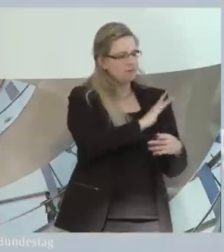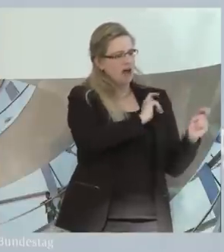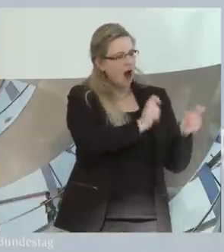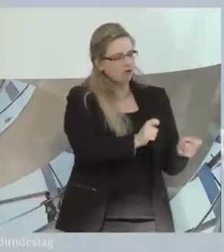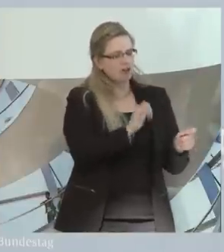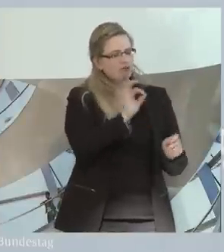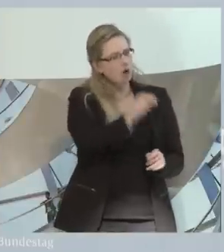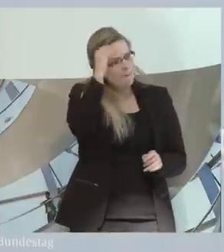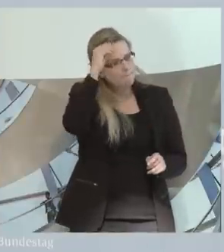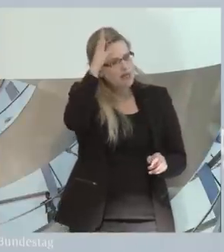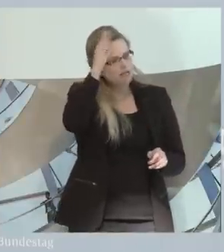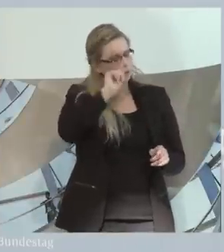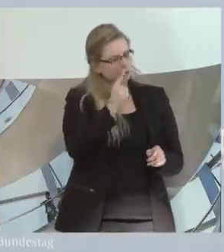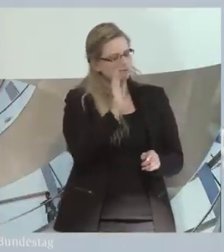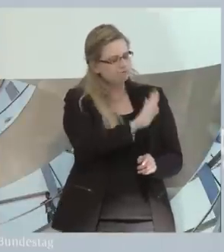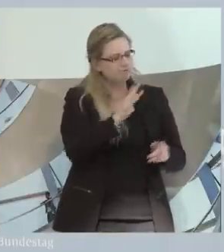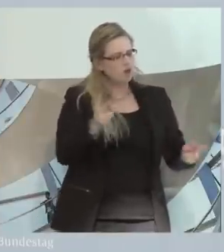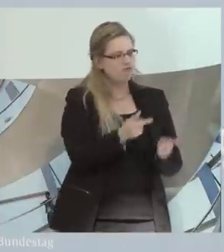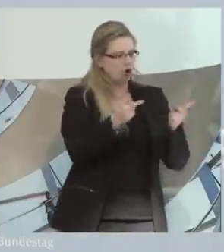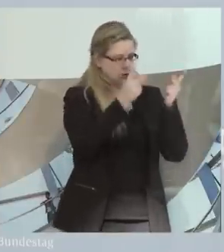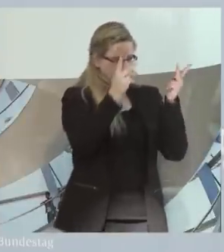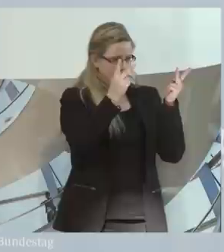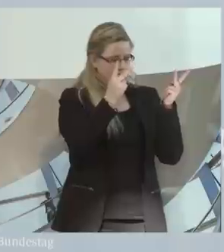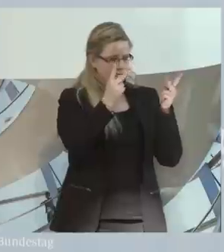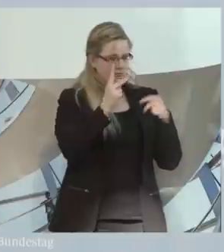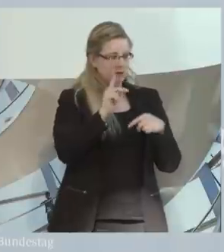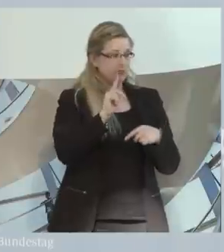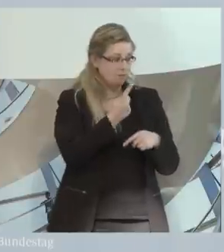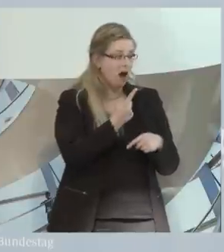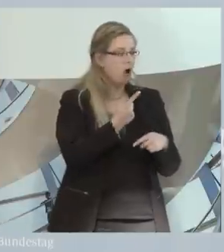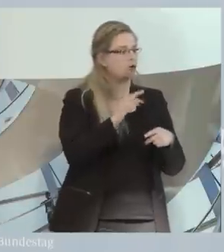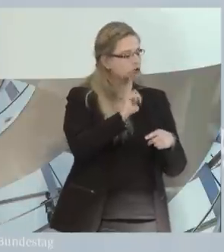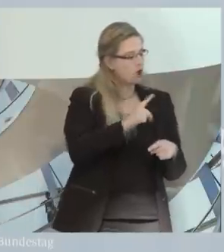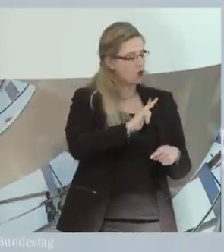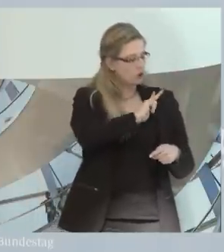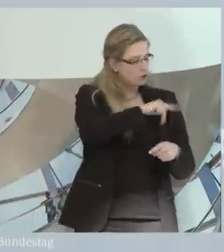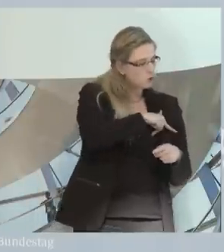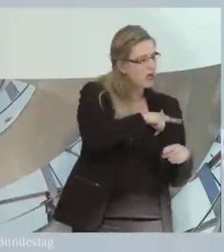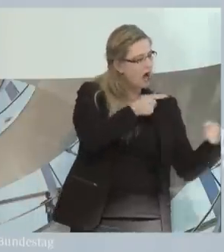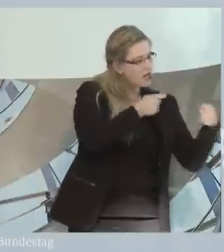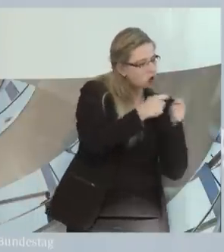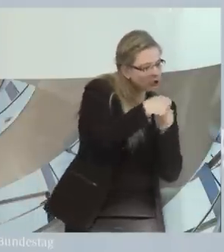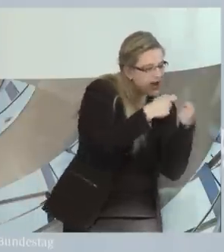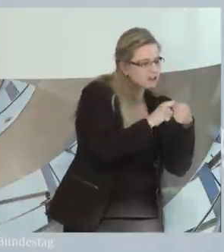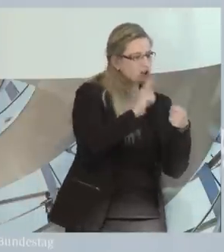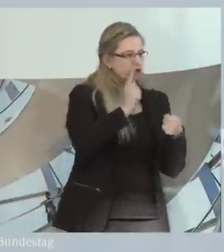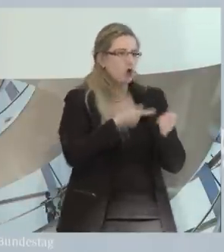und zu fördern. Darüber hinaus sollen sie soziale und kulturelle Teilhabe ermöglichen.